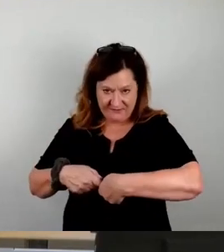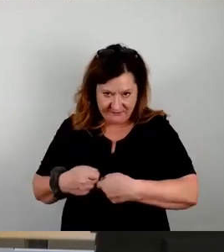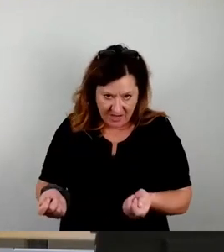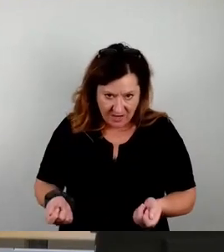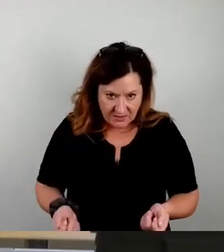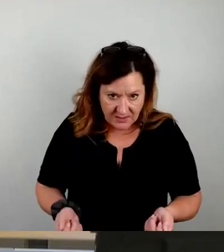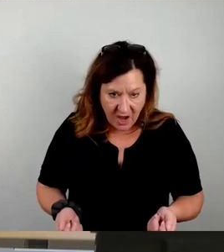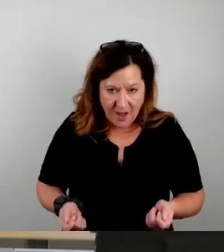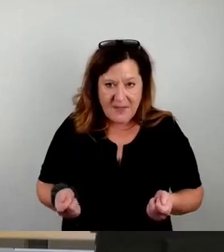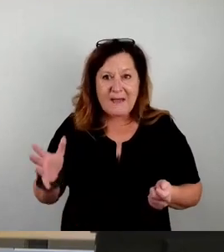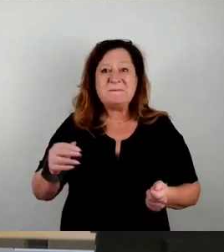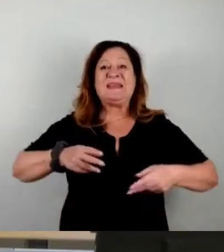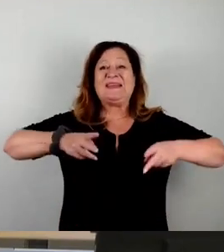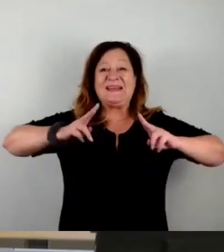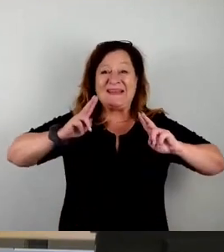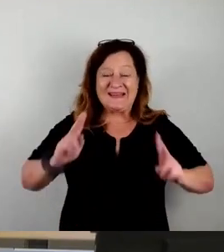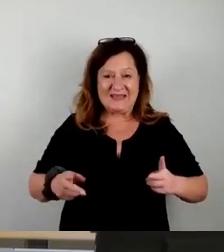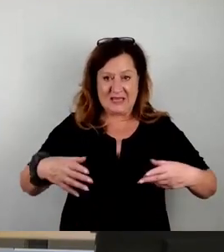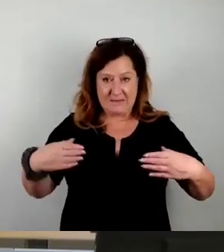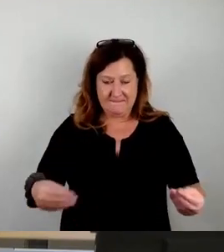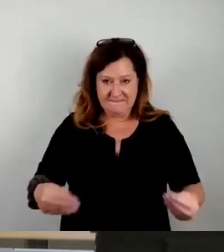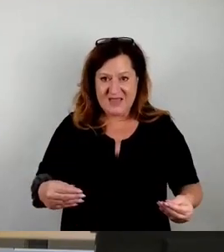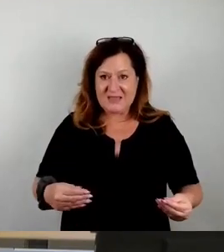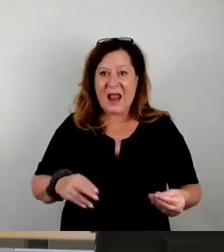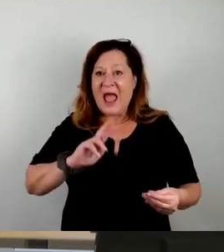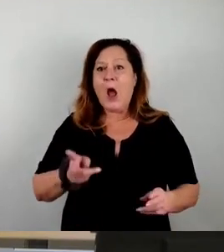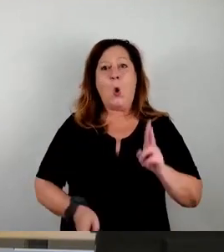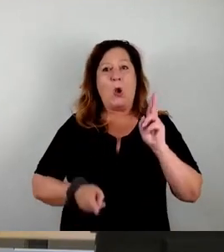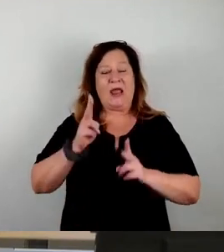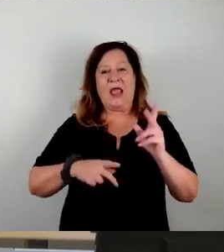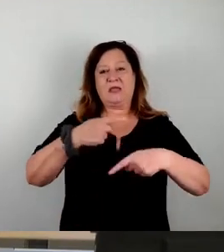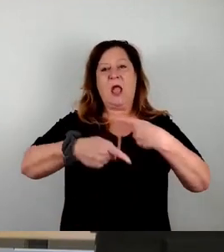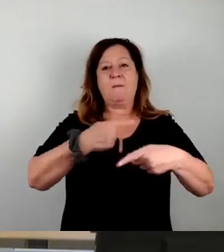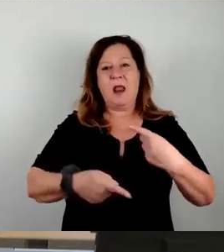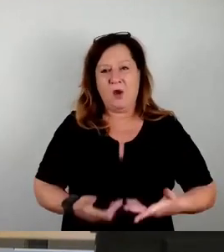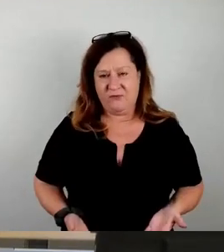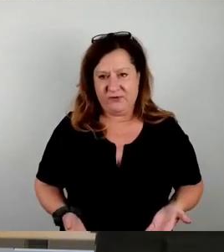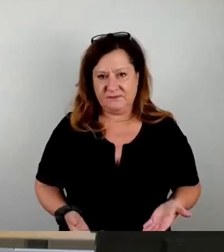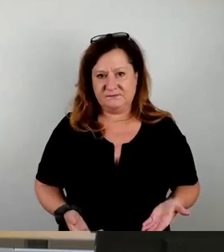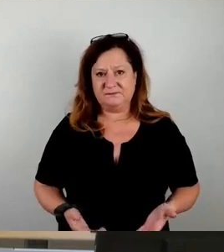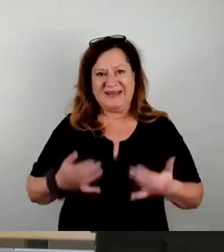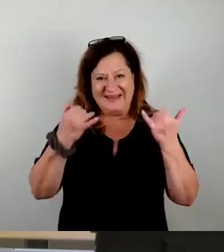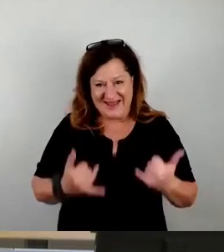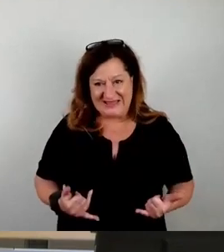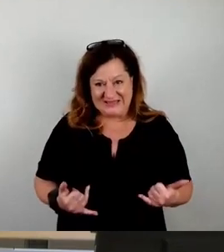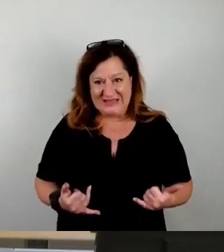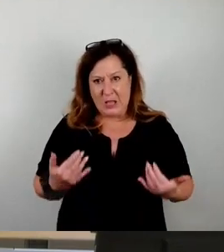richtigen Mitteln, sag ich mal, gerecht zugegangen ist. Und jetzt ist es halt so, dass wir die